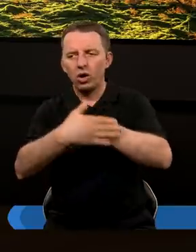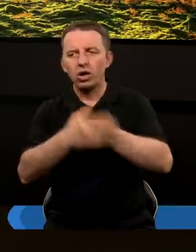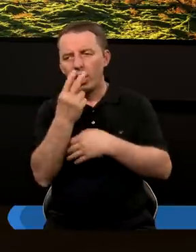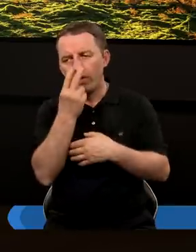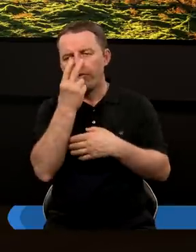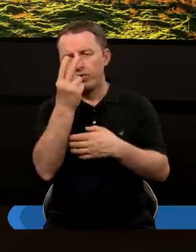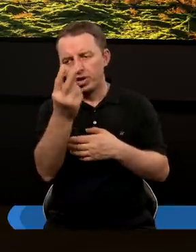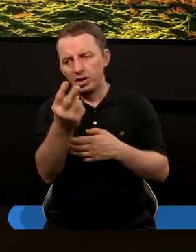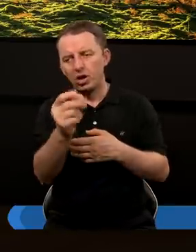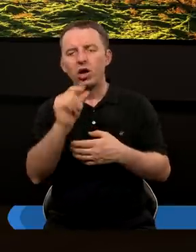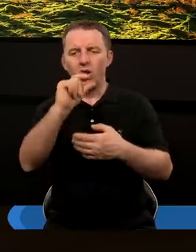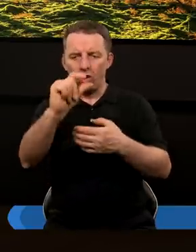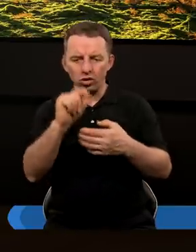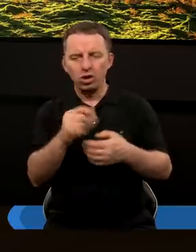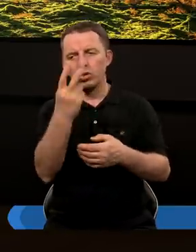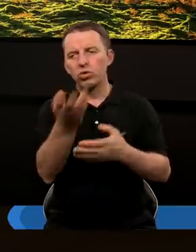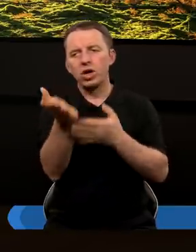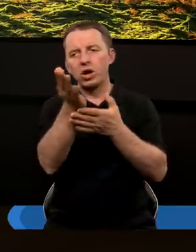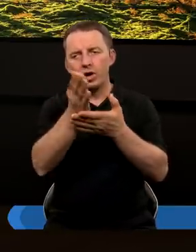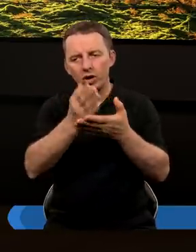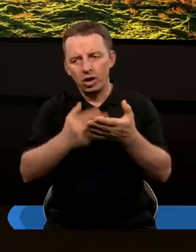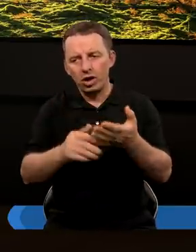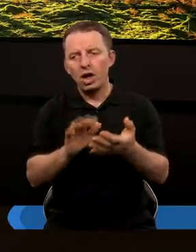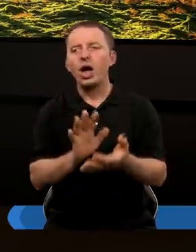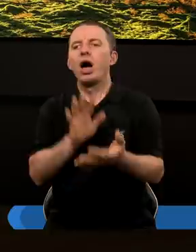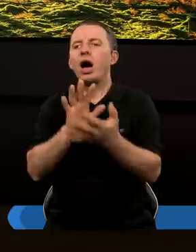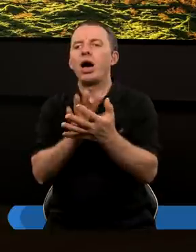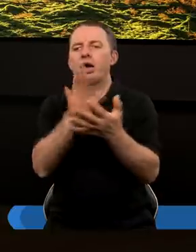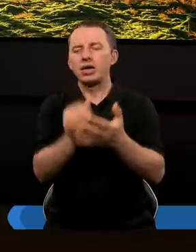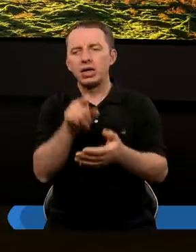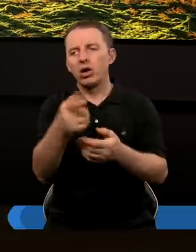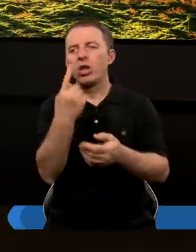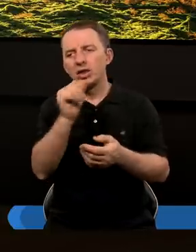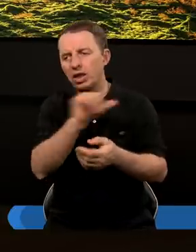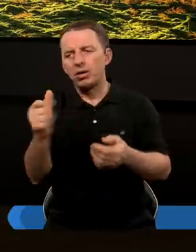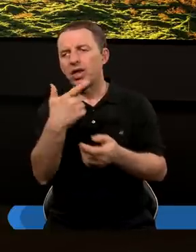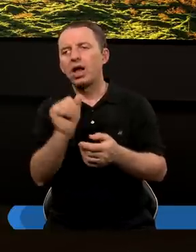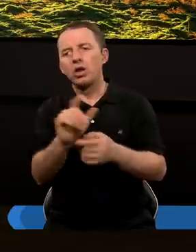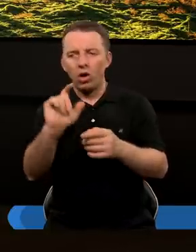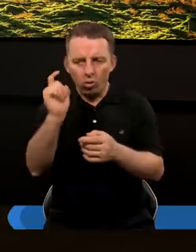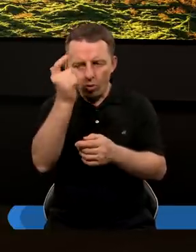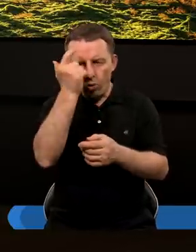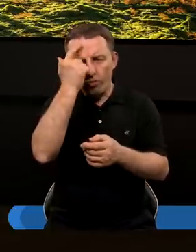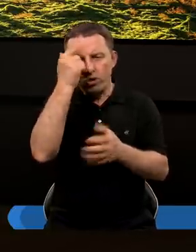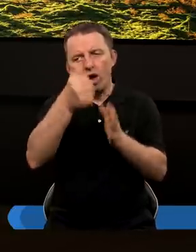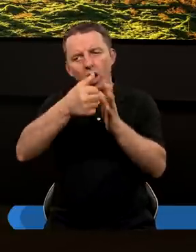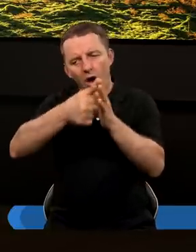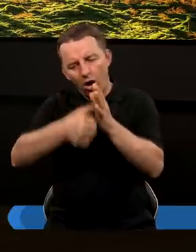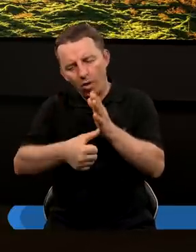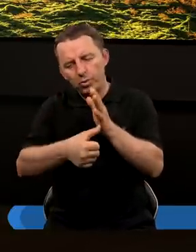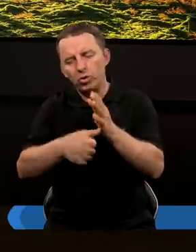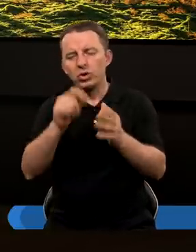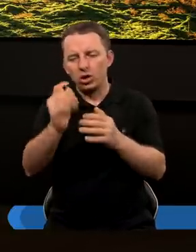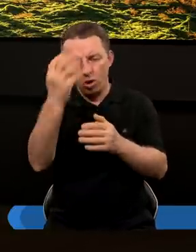Jak widzimy właśnie w kontekście tego drugiego rozdziału charakter samego Daniela? On to jest tutaj głównym bohaterem, oprócz oczywiście